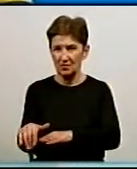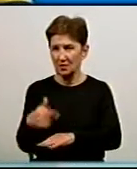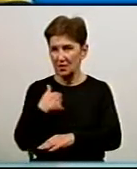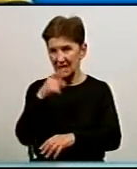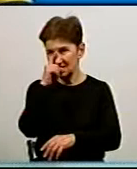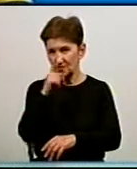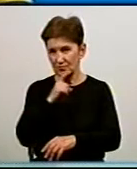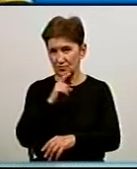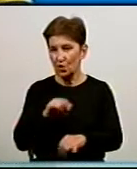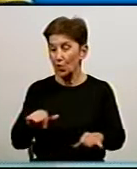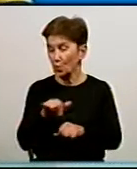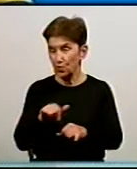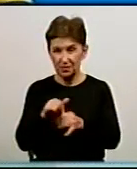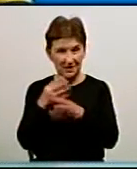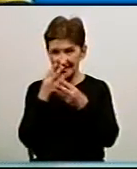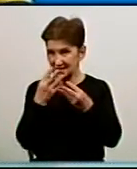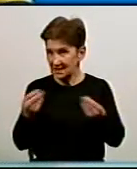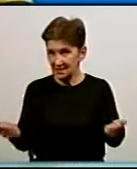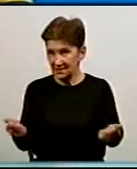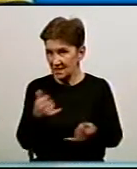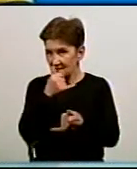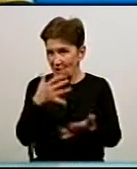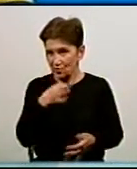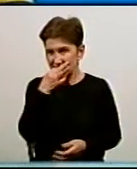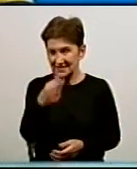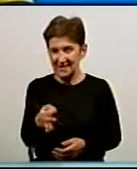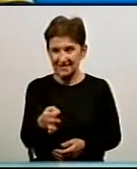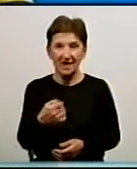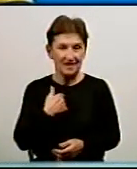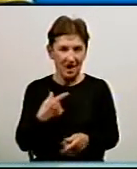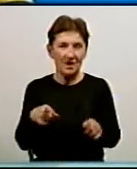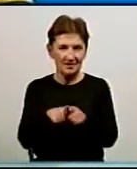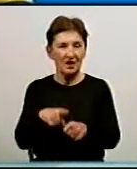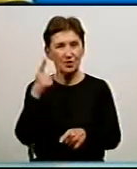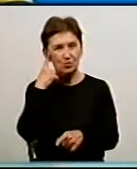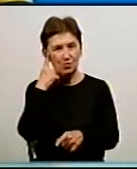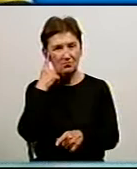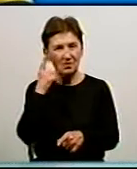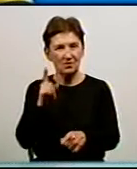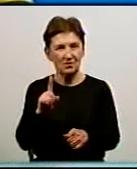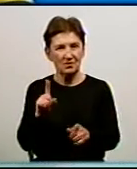Незрозумілих причин, куди воно зникло, це огороження, не можу сказати. Я так думаю, що, як правило,